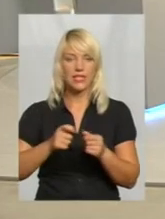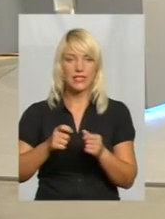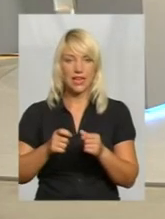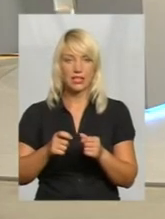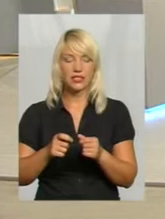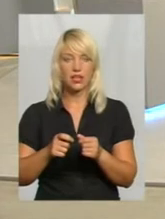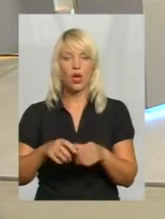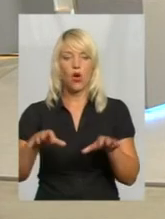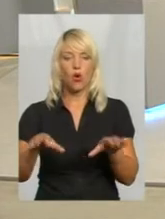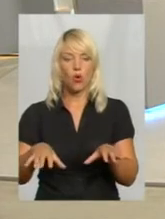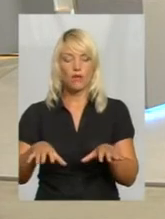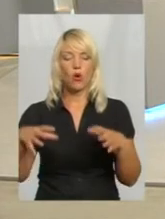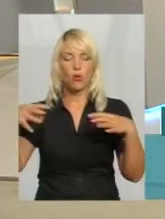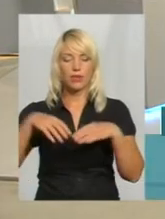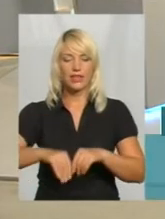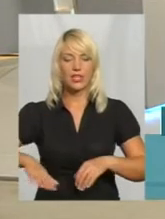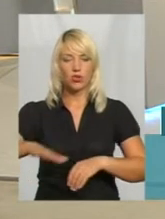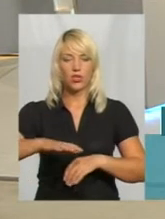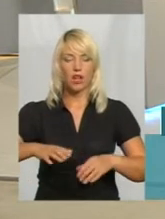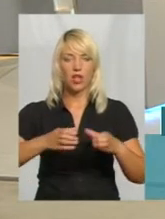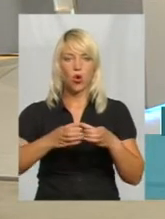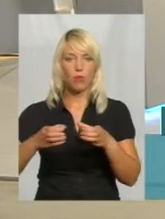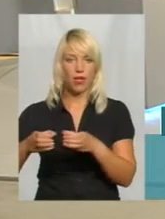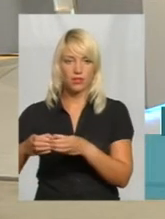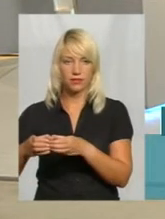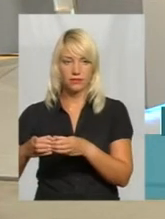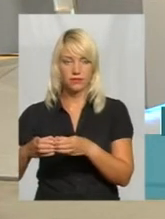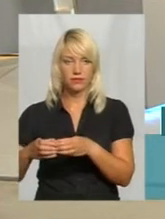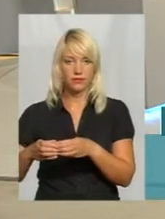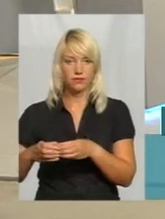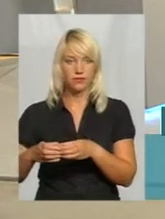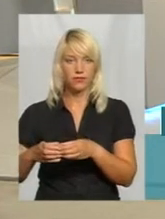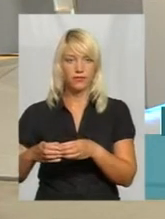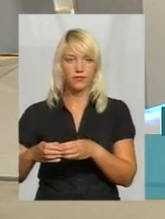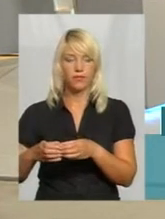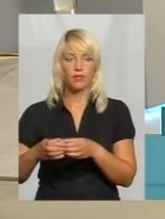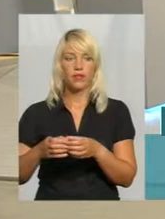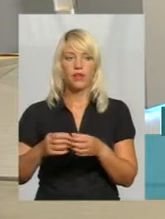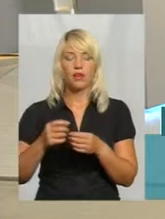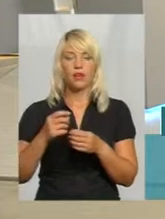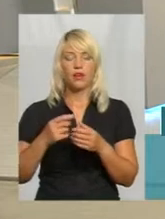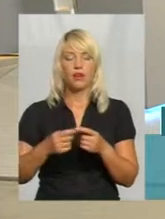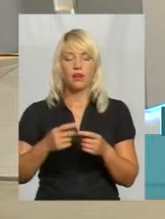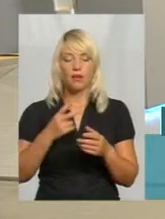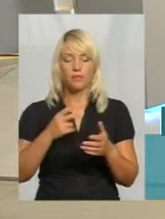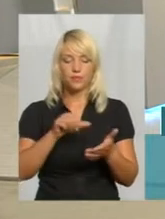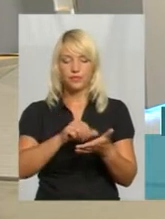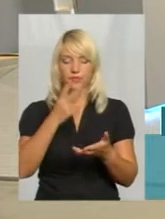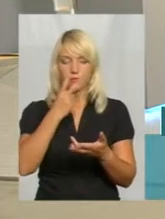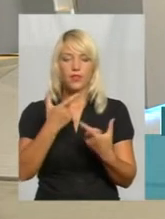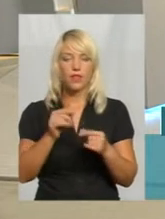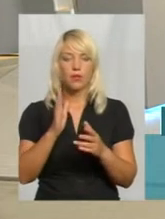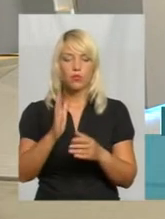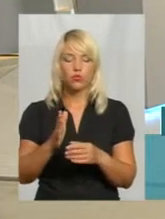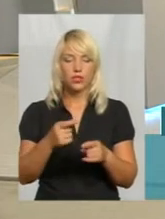головами об'єднаних територіальних громад, розробляли, де саме мають бути ці амбулаторії. І в